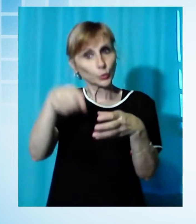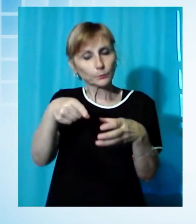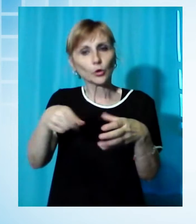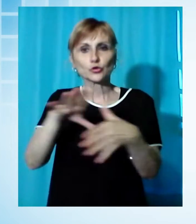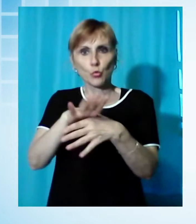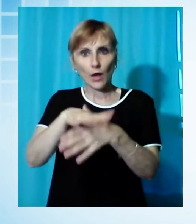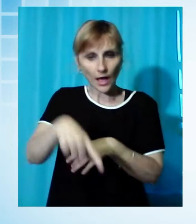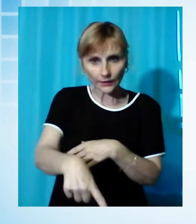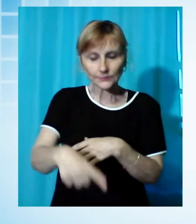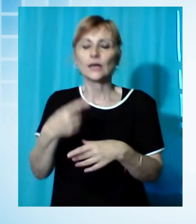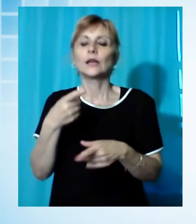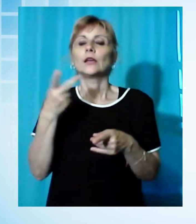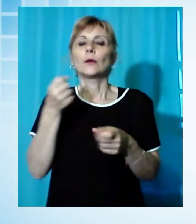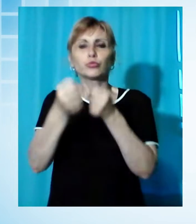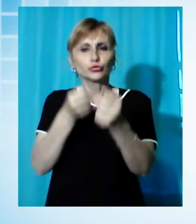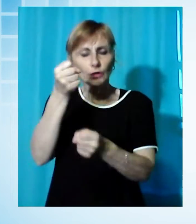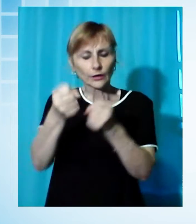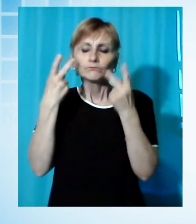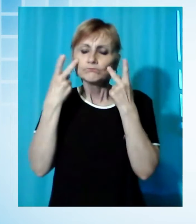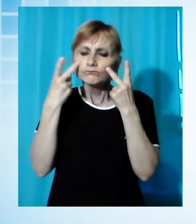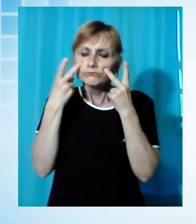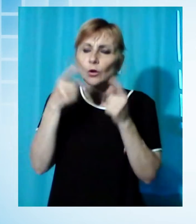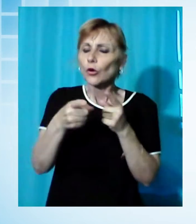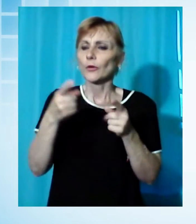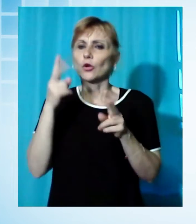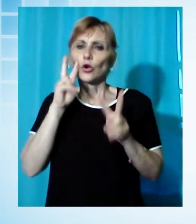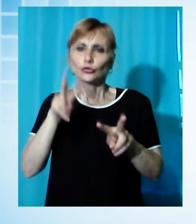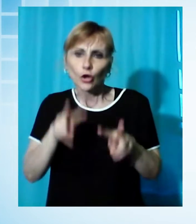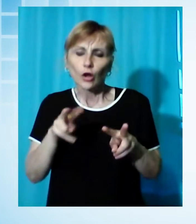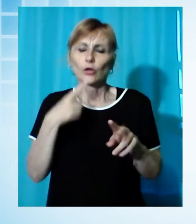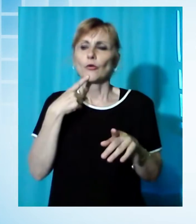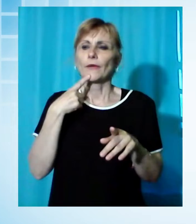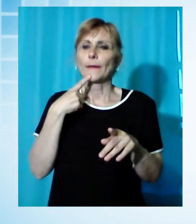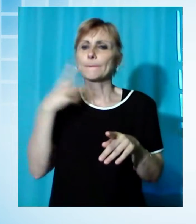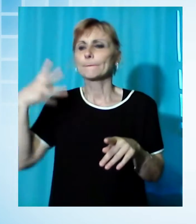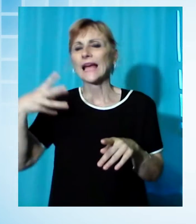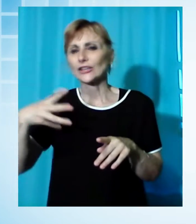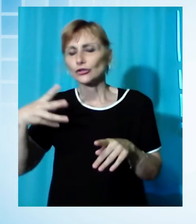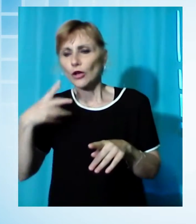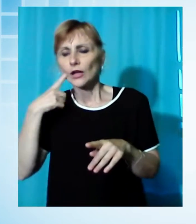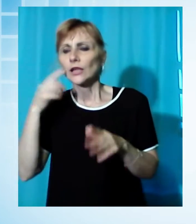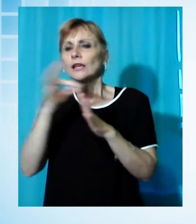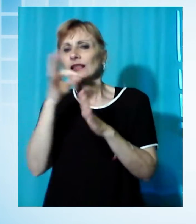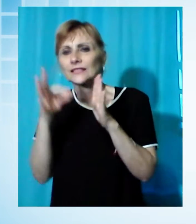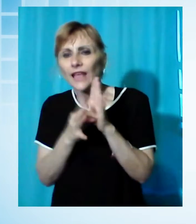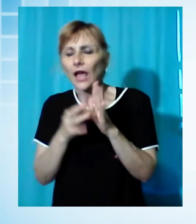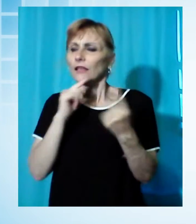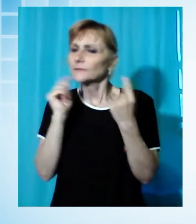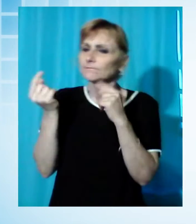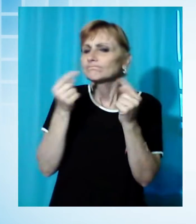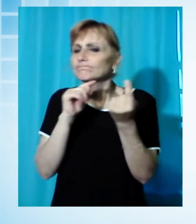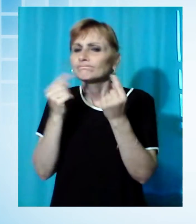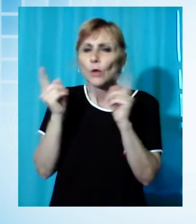sta sondando il terreno insieme alla società marchigiana per discutere di alcune date papabili. Non rimane altro che attendere con il fiato